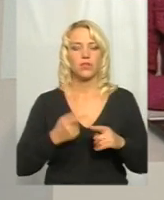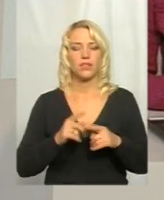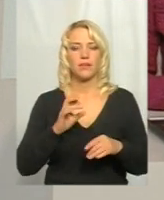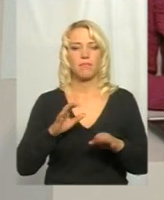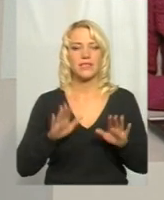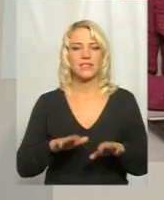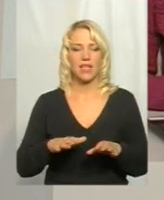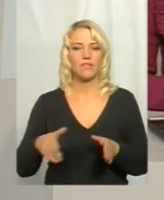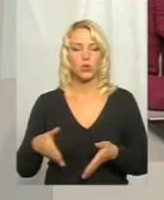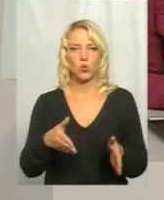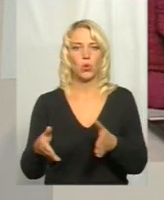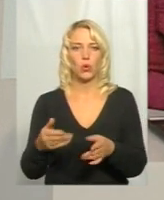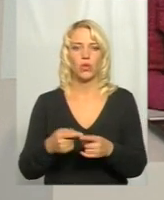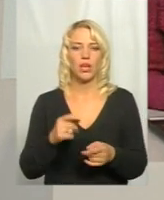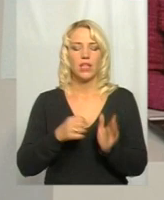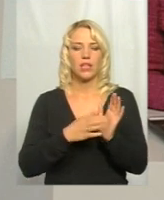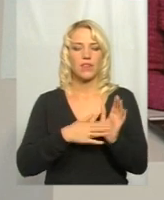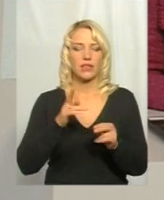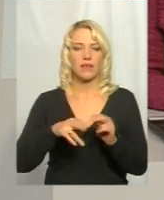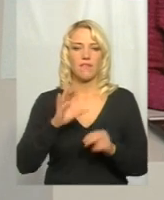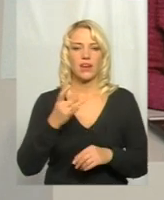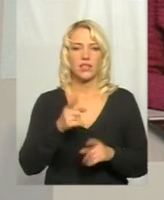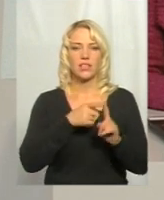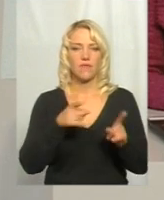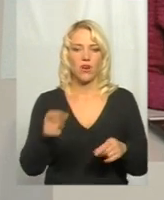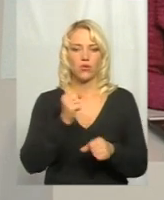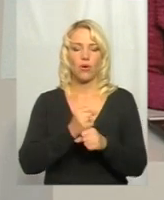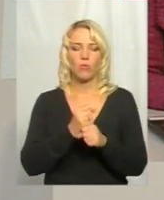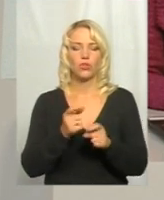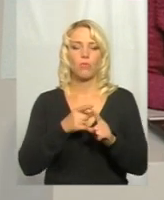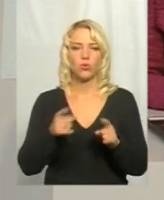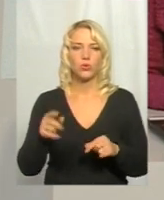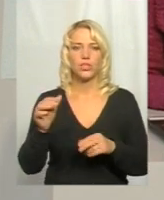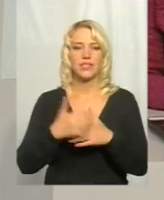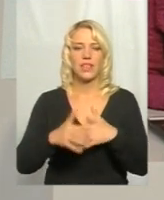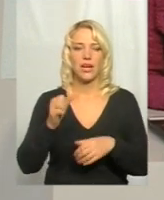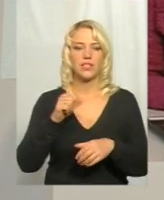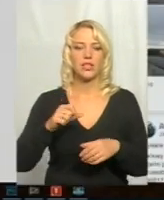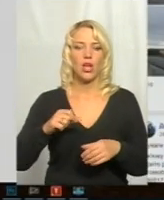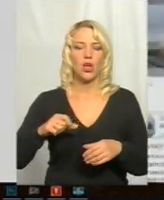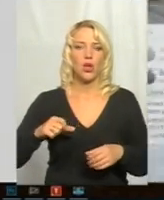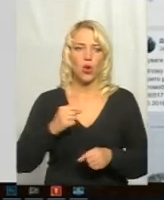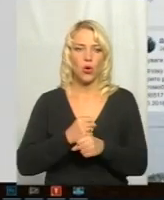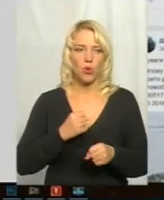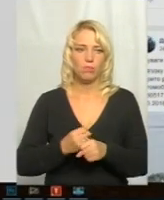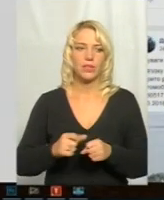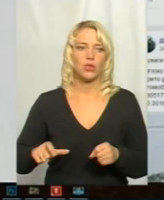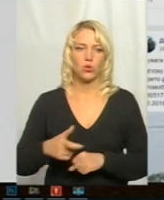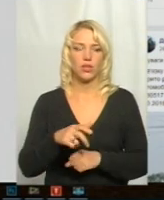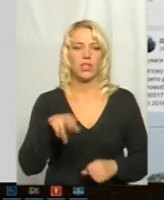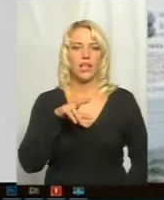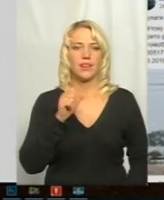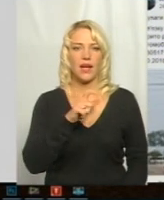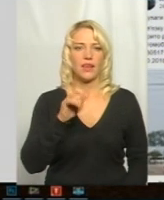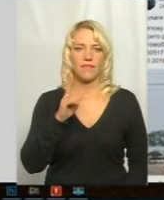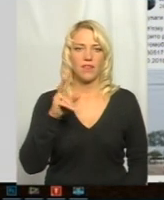інформації, датованої кінцем вересня, що тривають роботи з поточного середнього ремонту автомобільних доріг місцевого значення «Дахнівка-Остапківці»